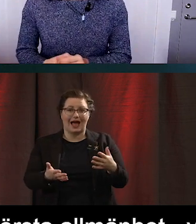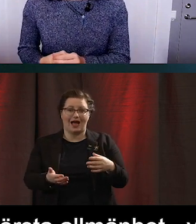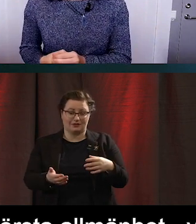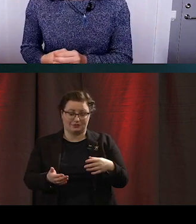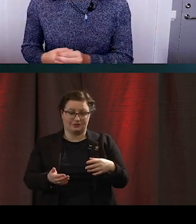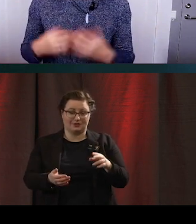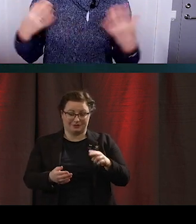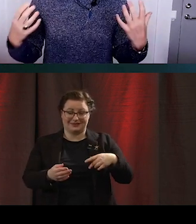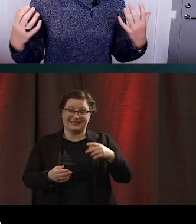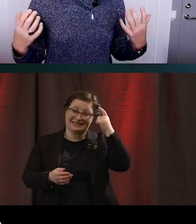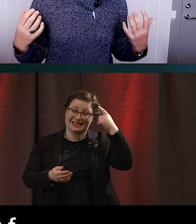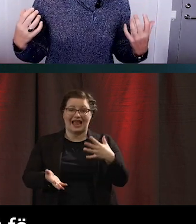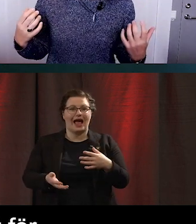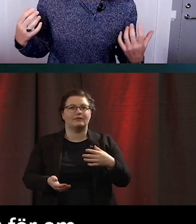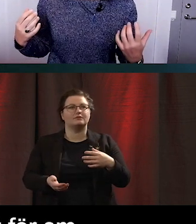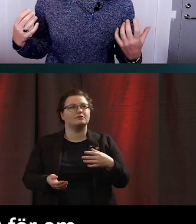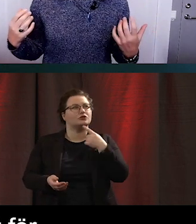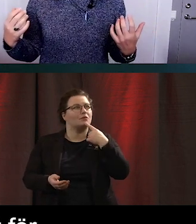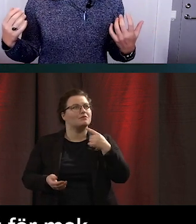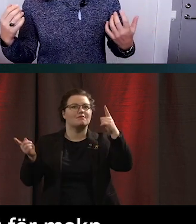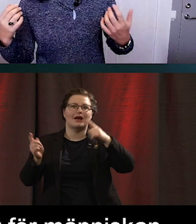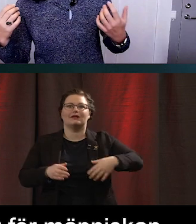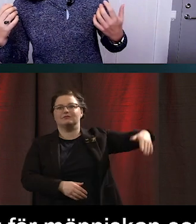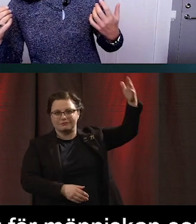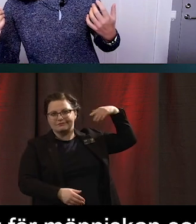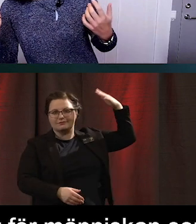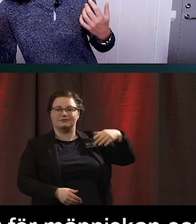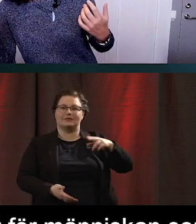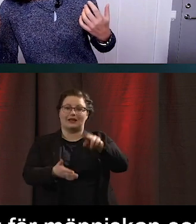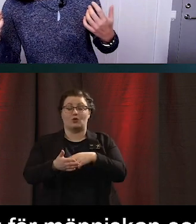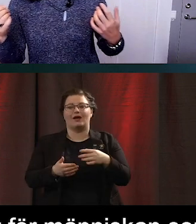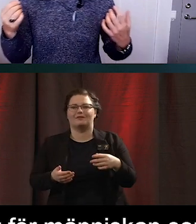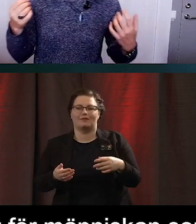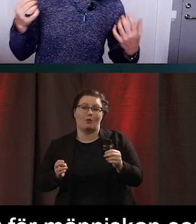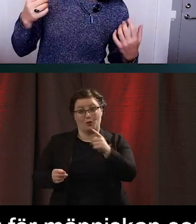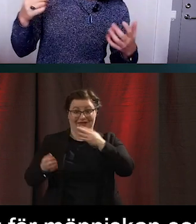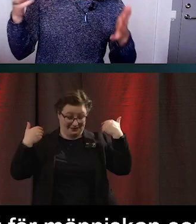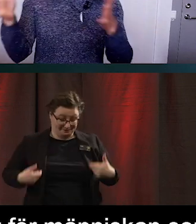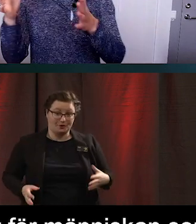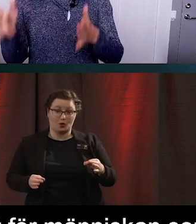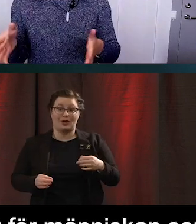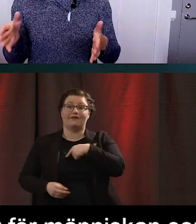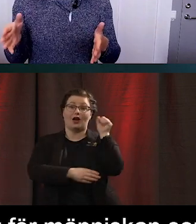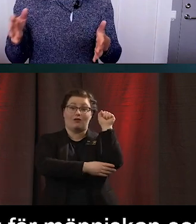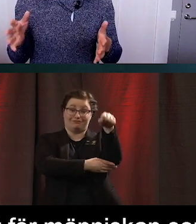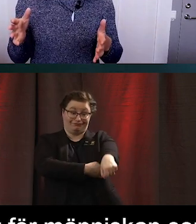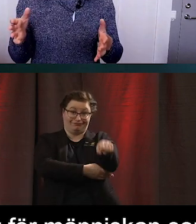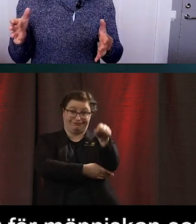ute i naturen. Om ni tänker lite grann på hur vi är byggda. Vi har en böjlig ryggrad för att kunna se runt hörn och